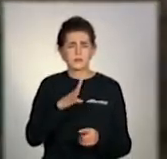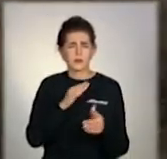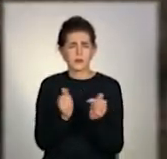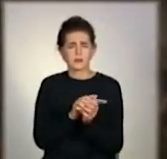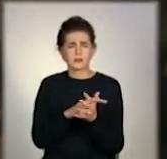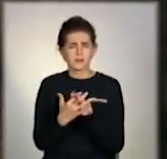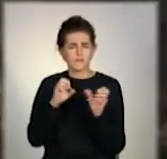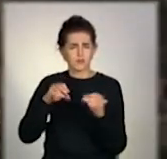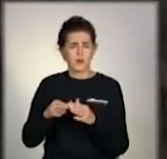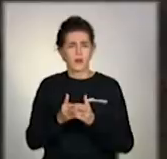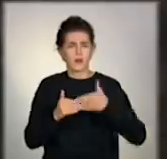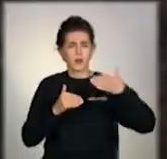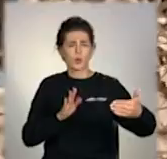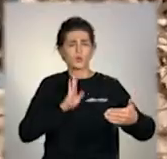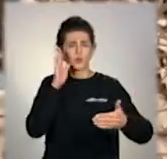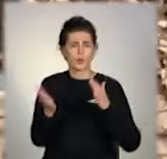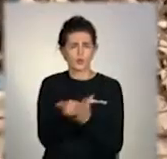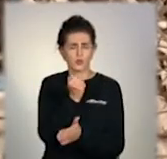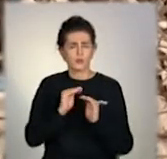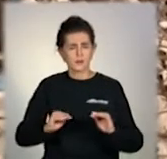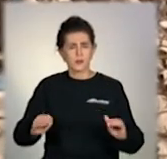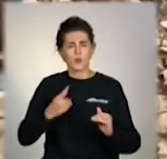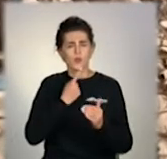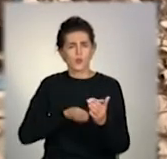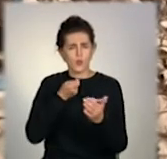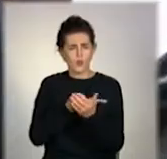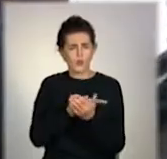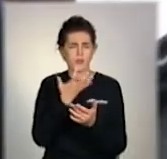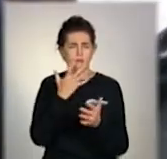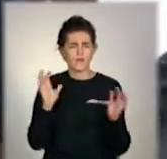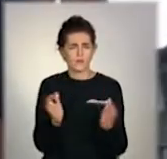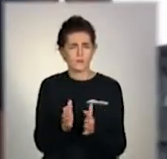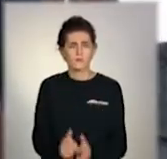покинутої хати. Вранці знайшла дітей, нагодувала та відігріла.